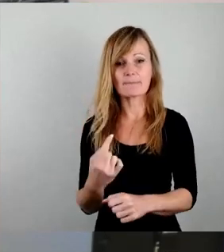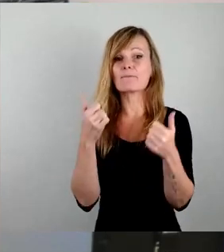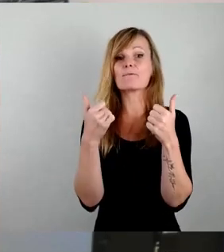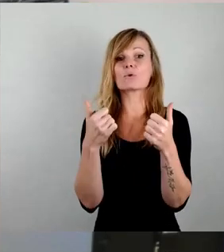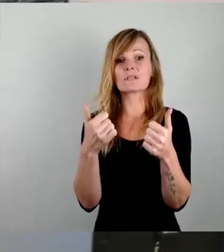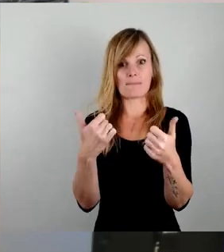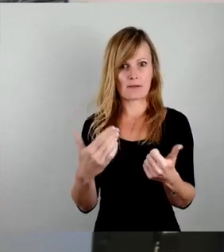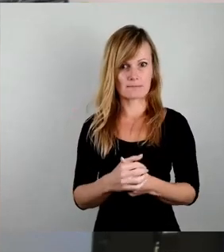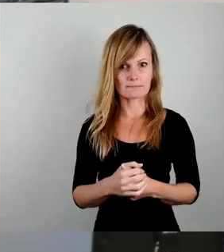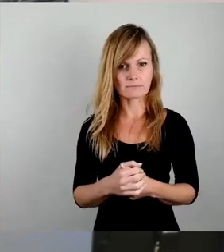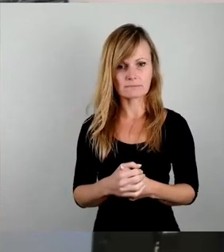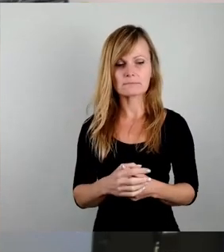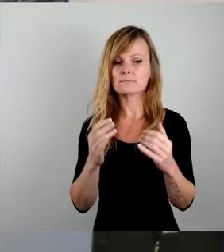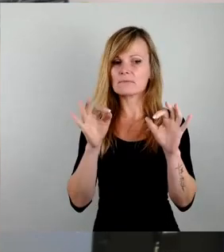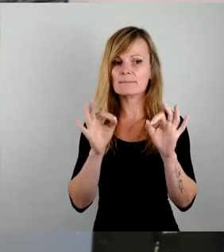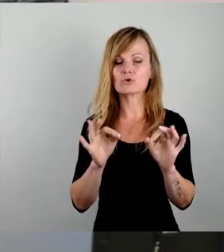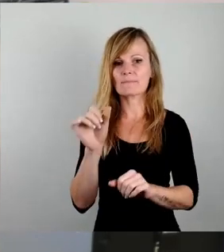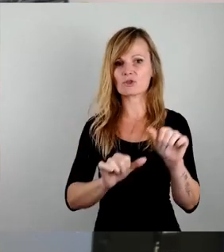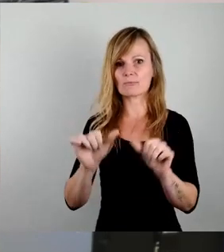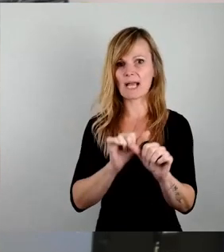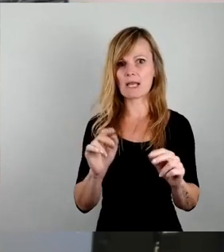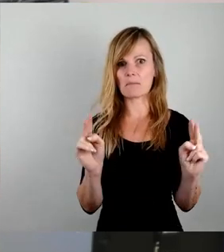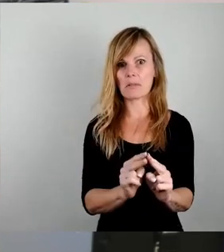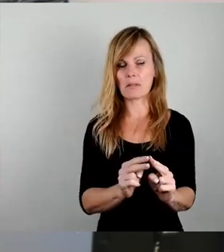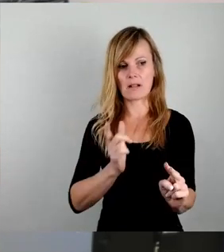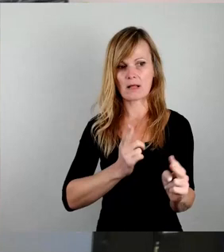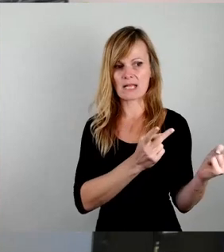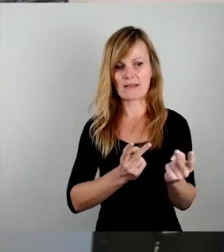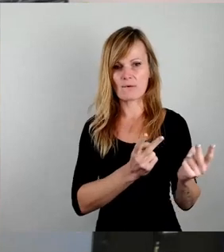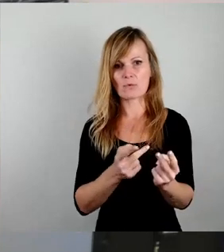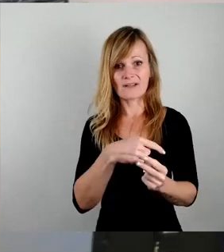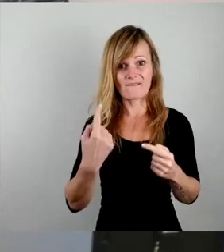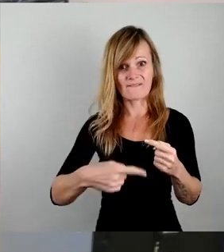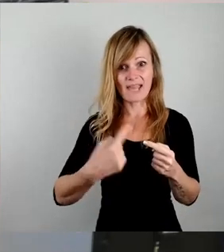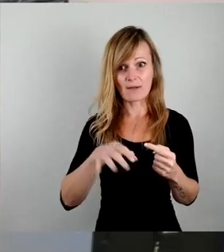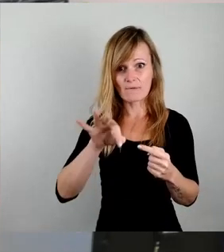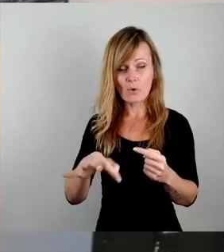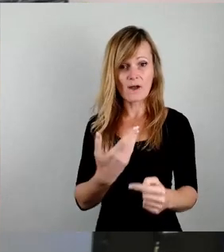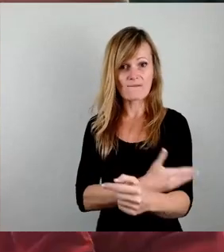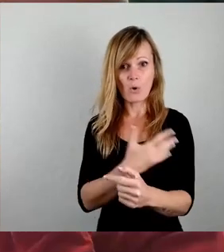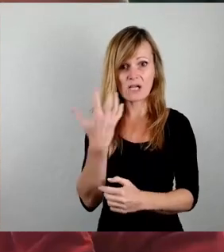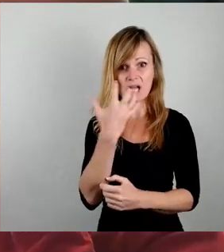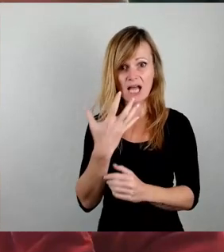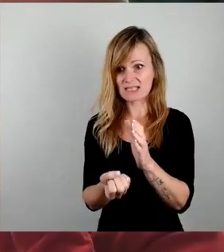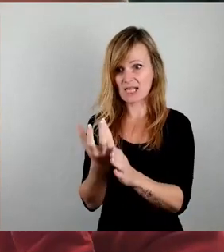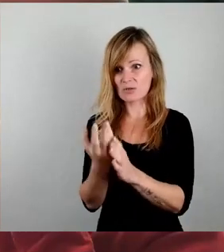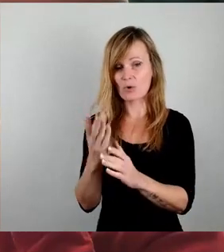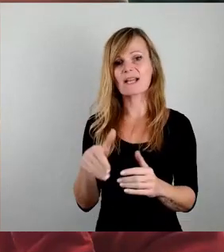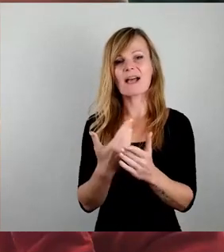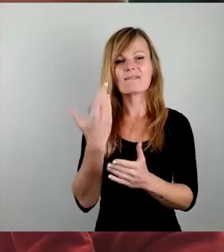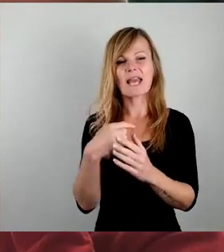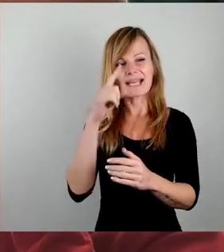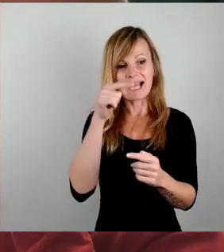wir jetzt Engpass mit bestimmten Chemikalien hatten, dann fehlten die halt, um Faulgas zu erzeugen. Unter Umständen haben wir einen Engpass nicht bedacht, der dann wieder auftritt.